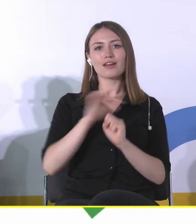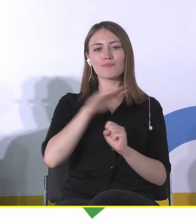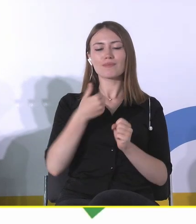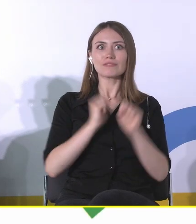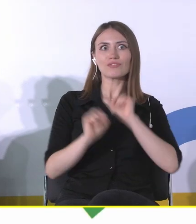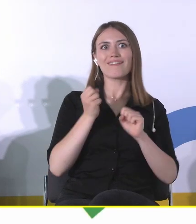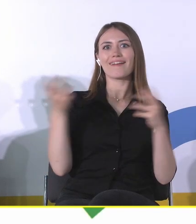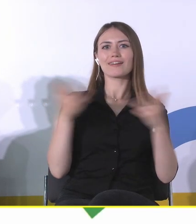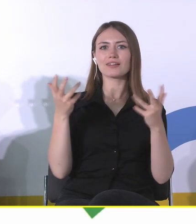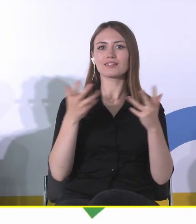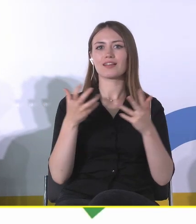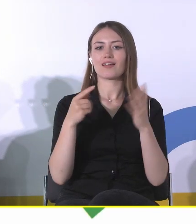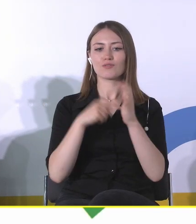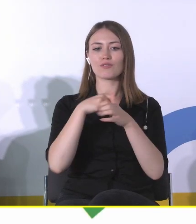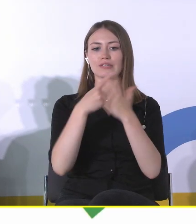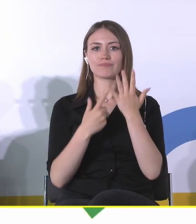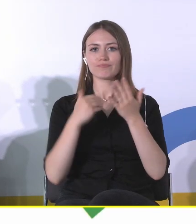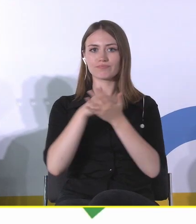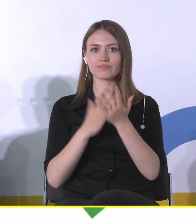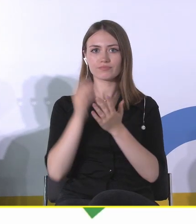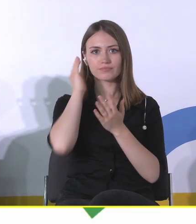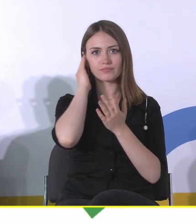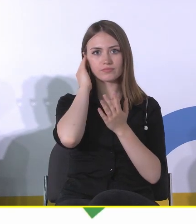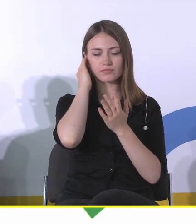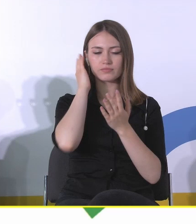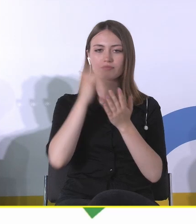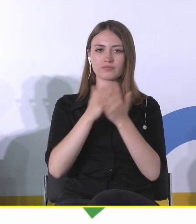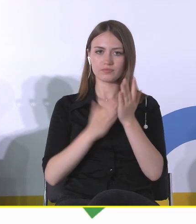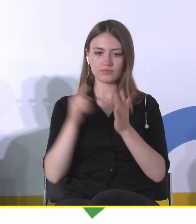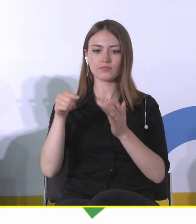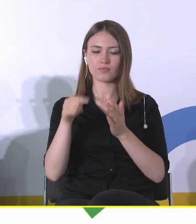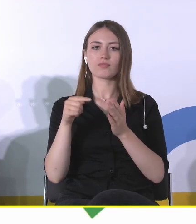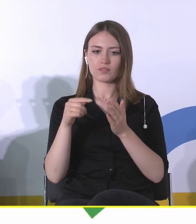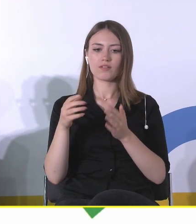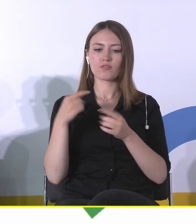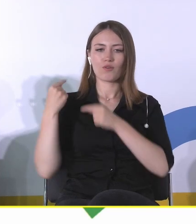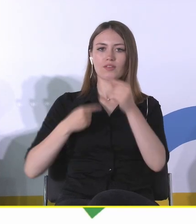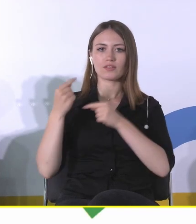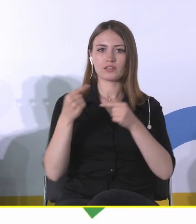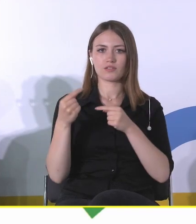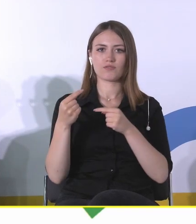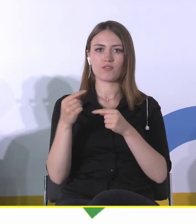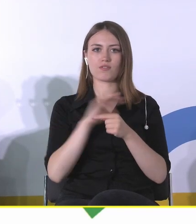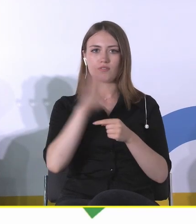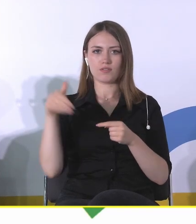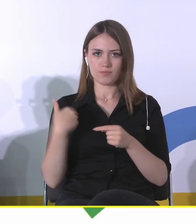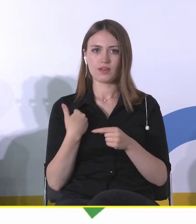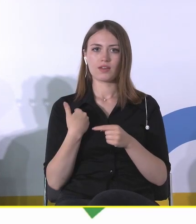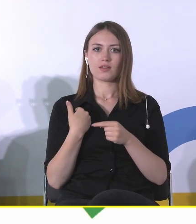znaleźć te elementy dziedzictwa, być może też naszego, tej naszej właśnie tożsamości, które